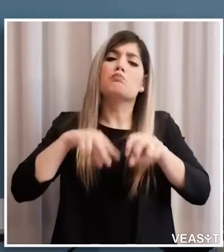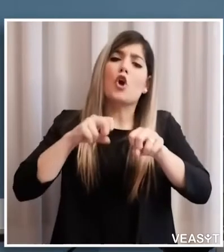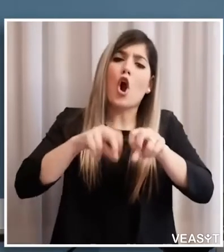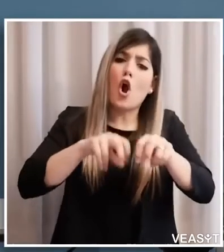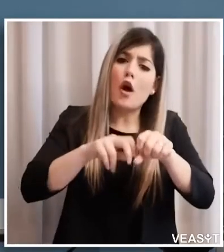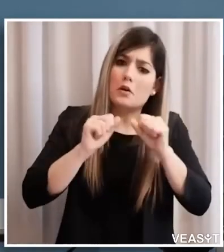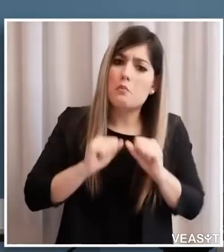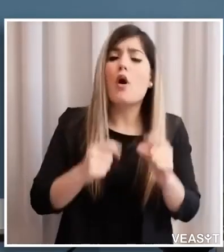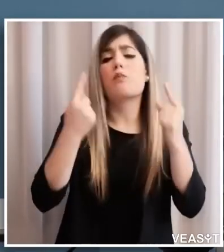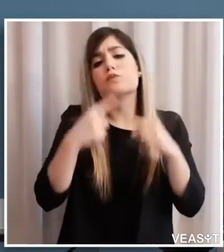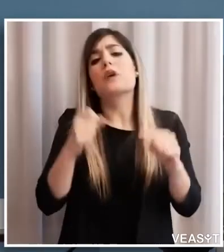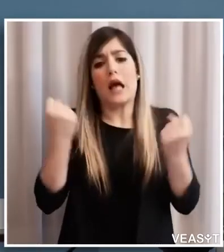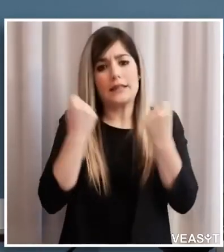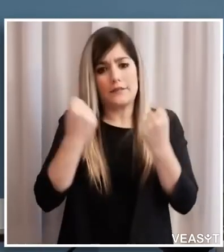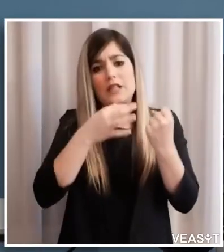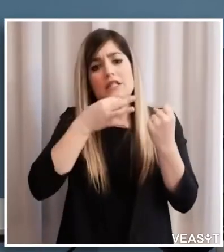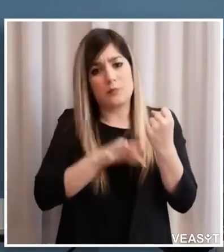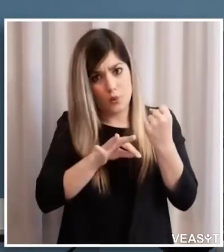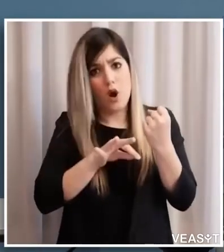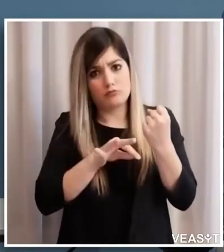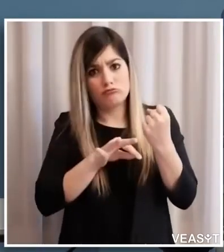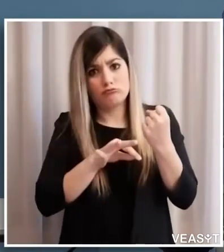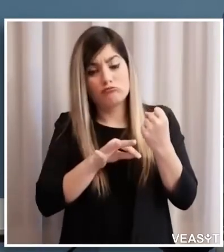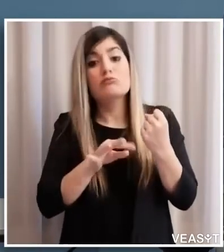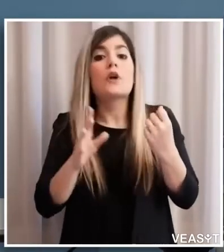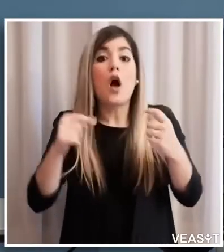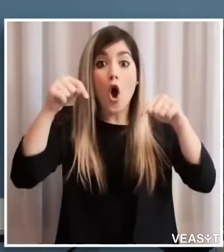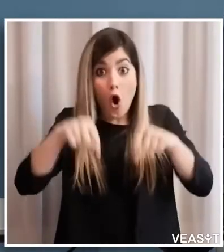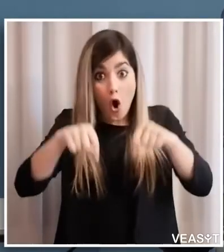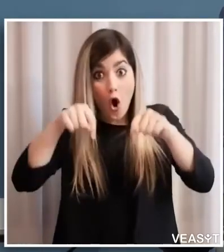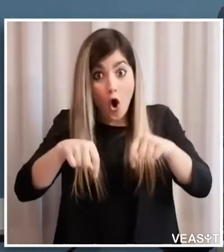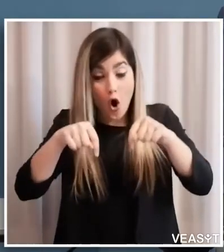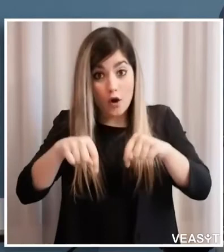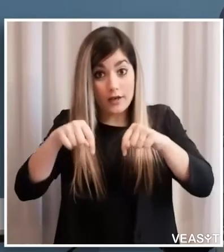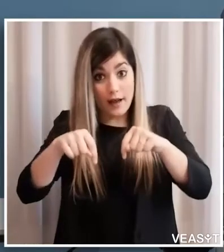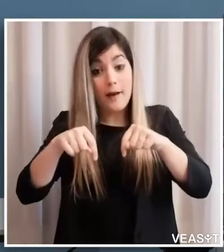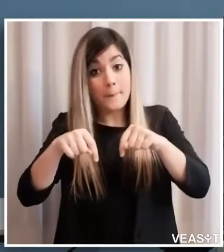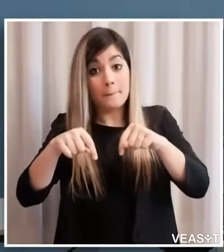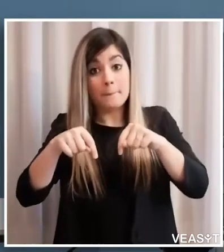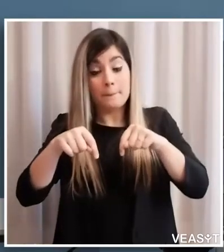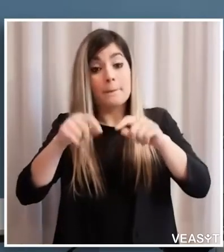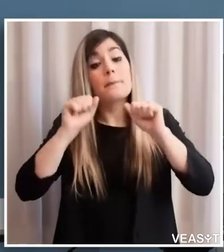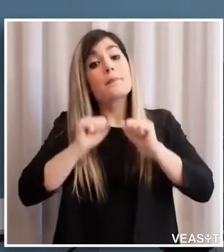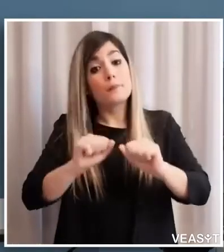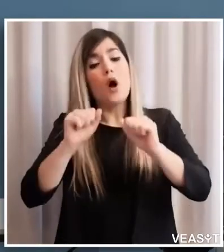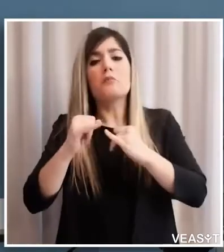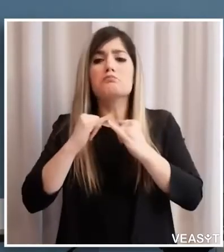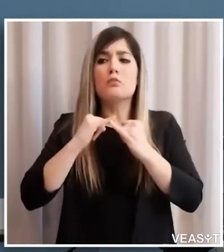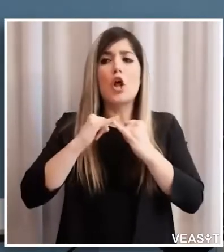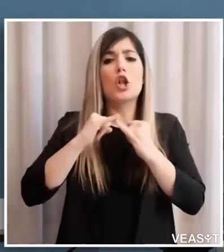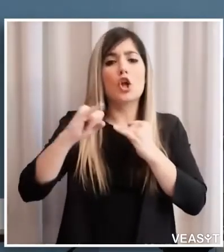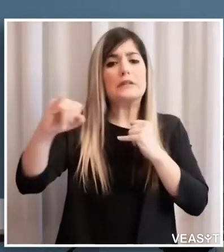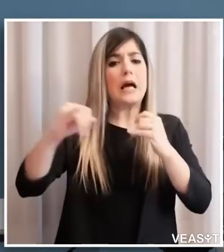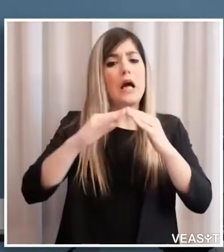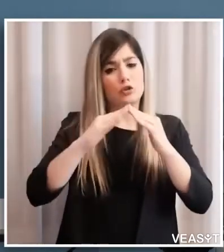ammessa per ora diciamo per quanto riguarda anche l'allontanarsi più di una certa distanza dalle case con la bici